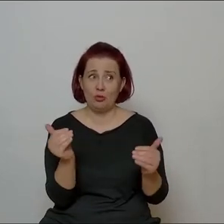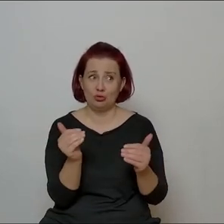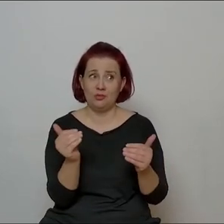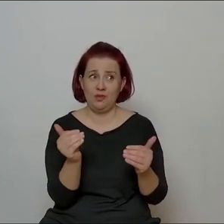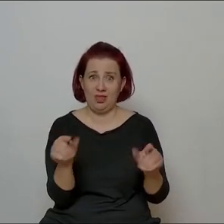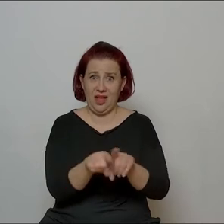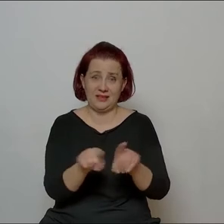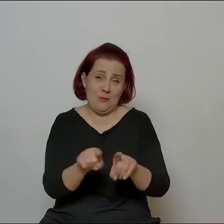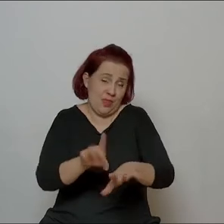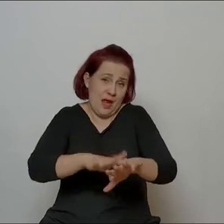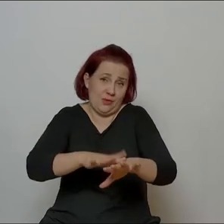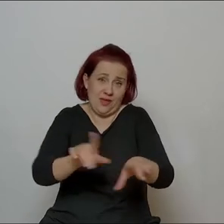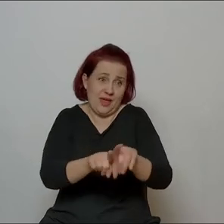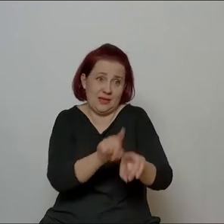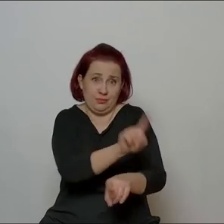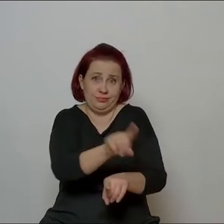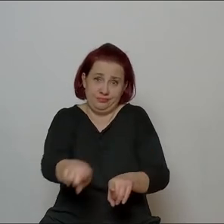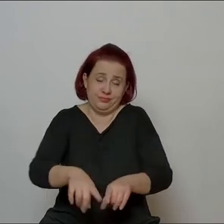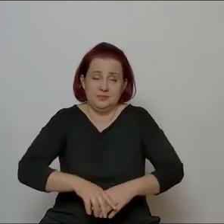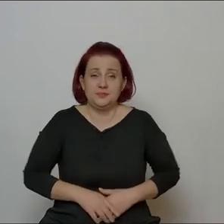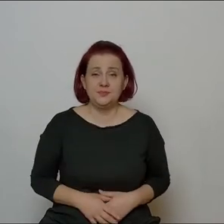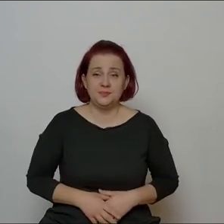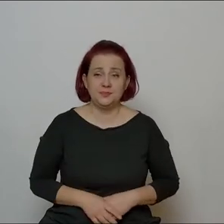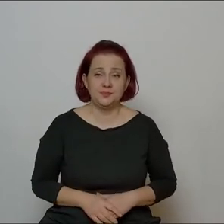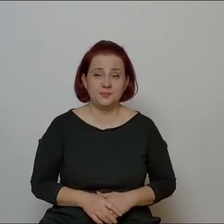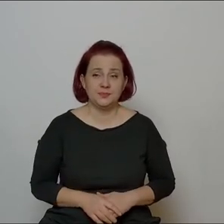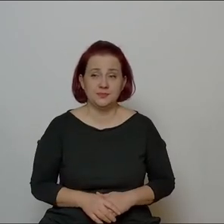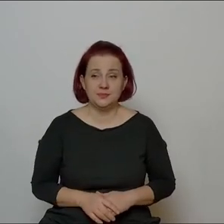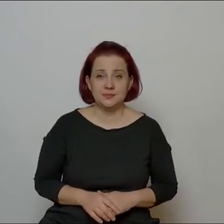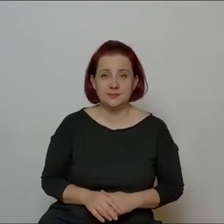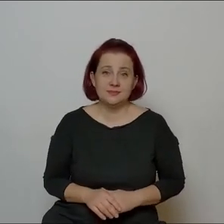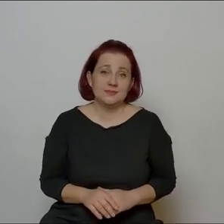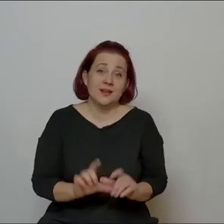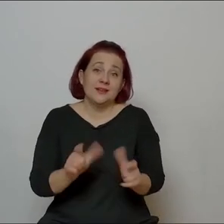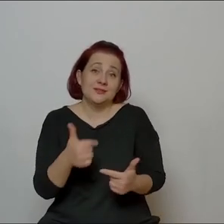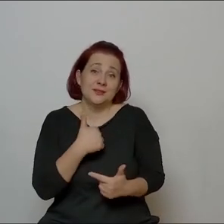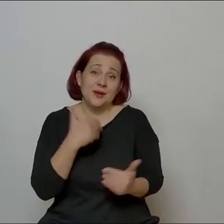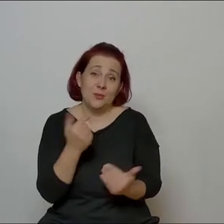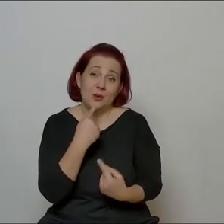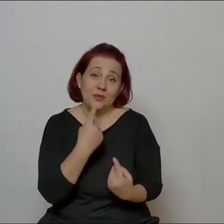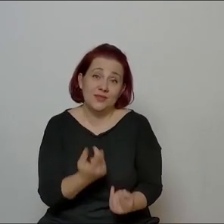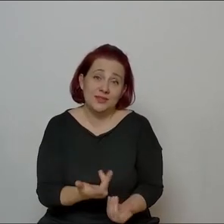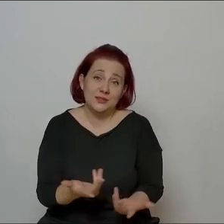i cóż ja mogę powiedzieć, no,